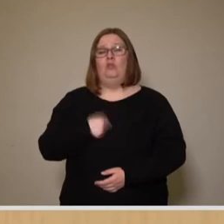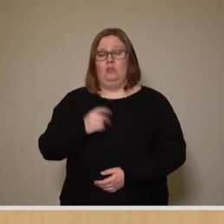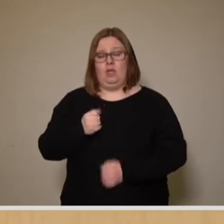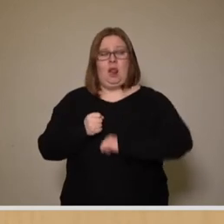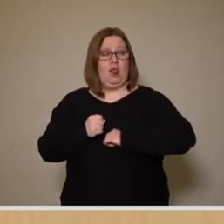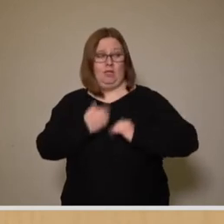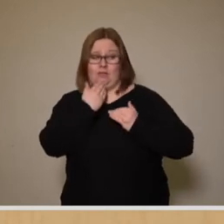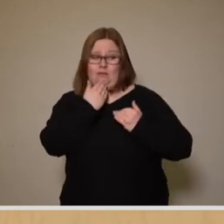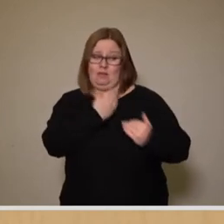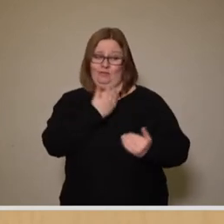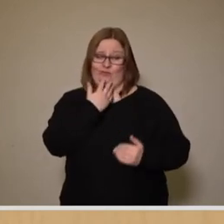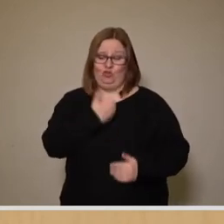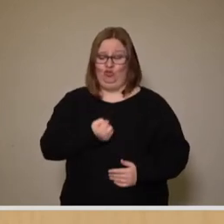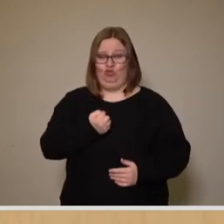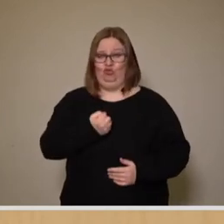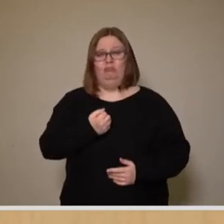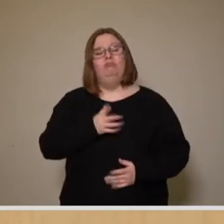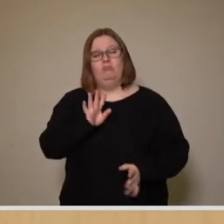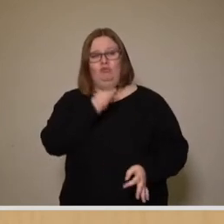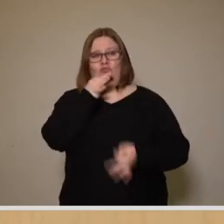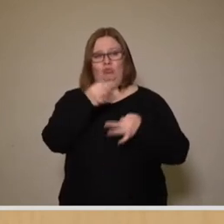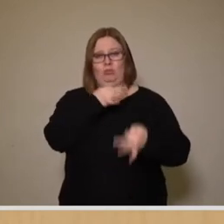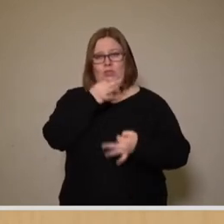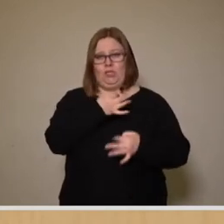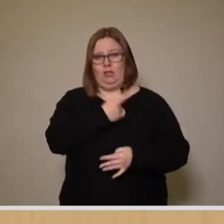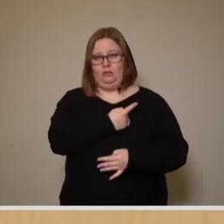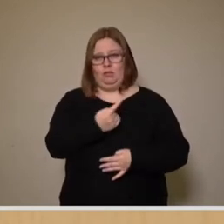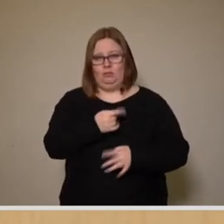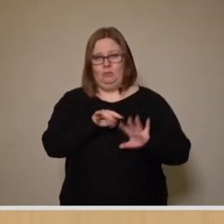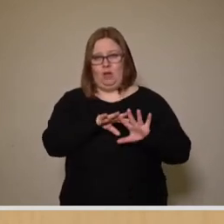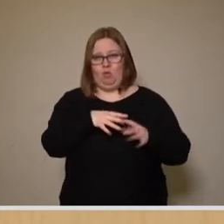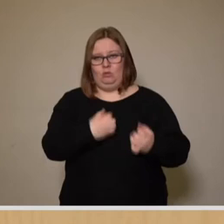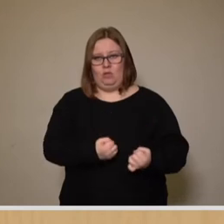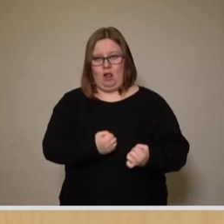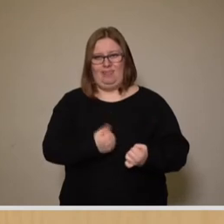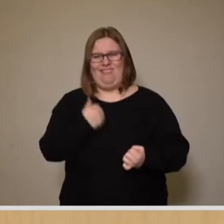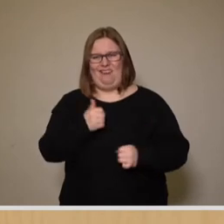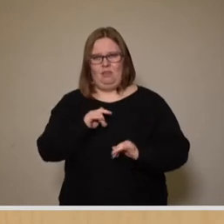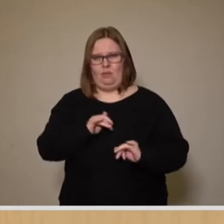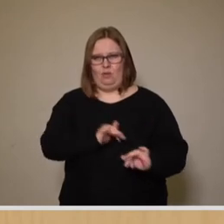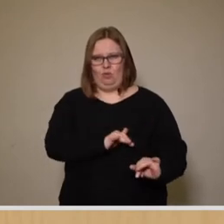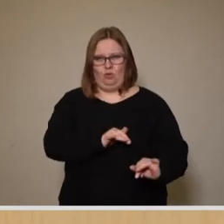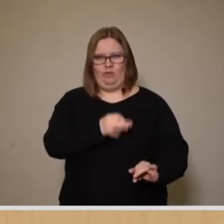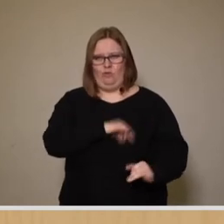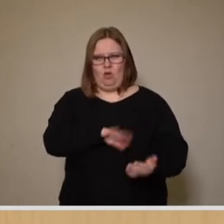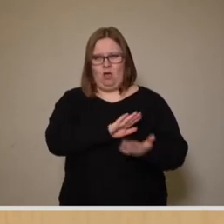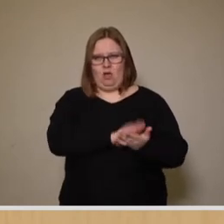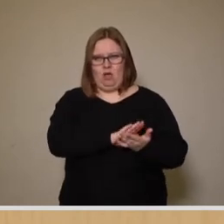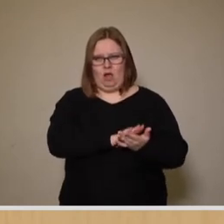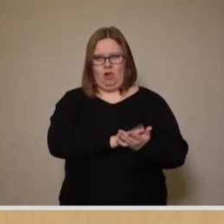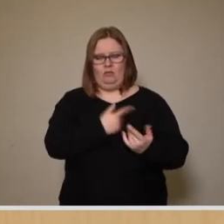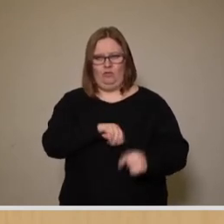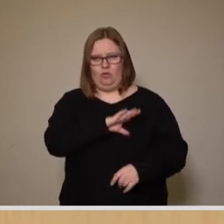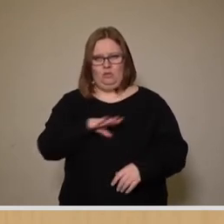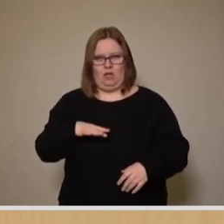meinen Dank ausdrücken, vor allem dafür, dass sie im Haushalt eine Million für den Erhalt des Sachsenbades